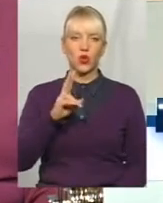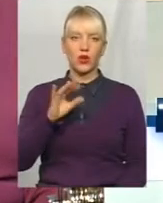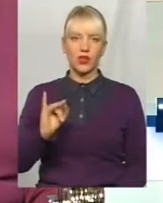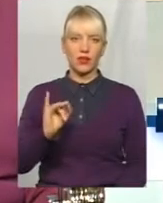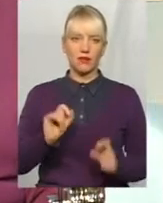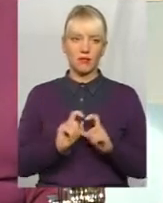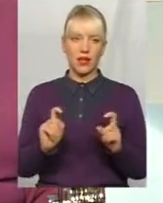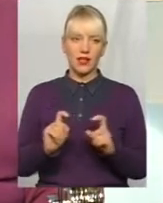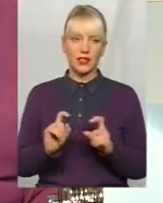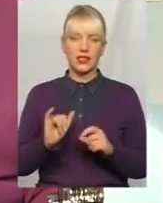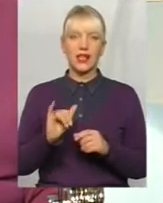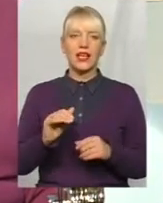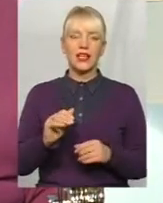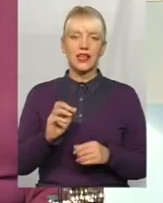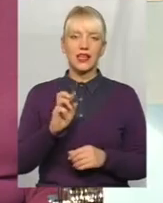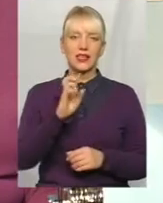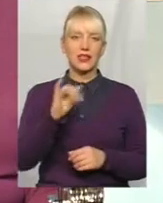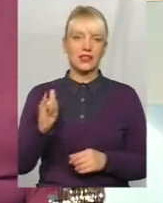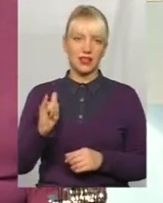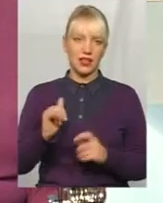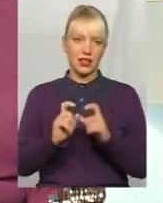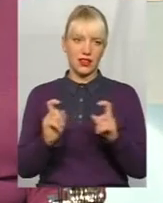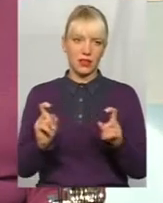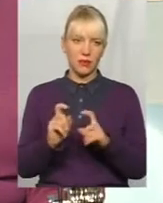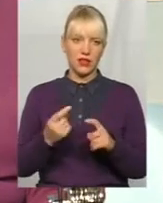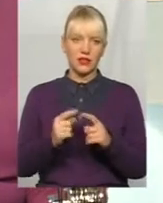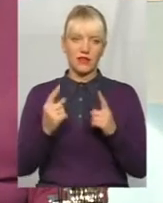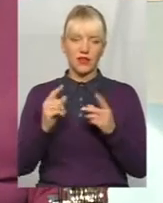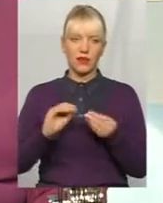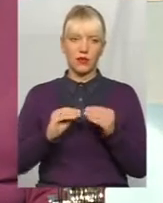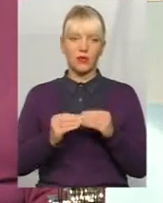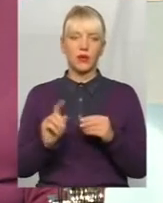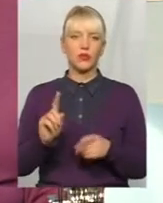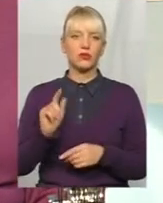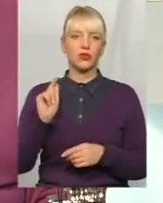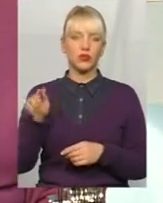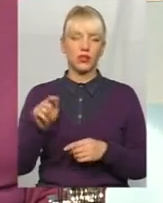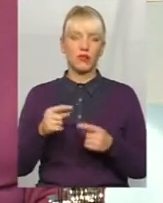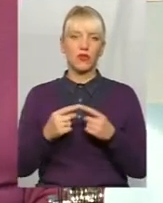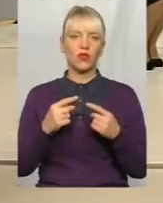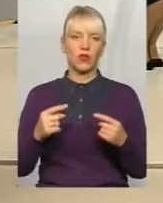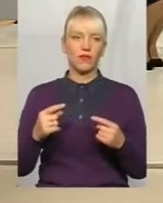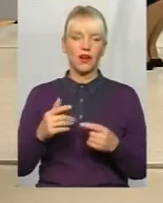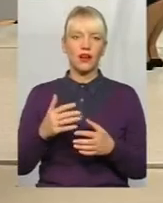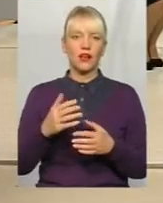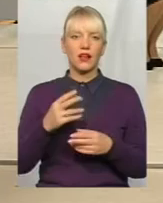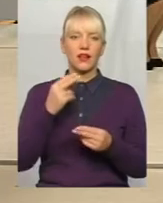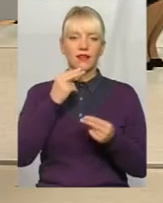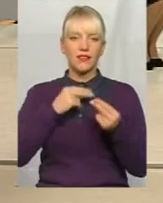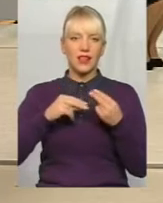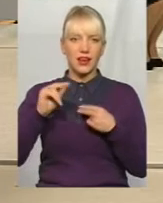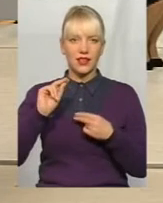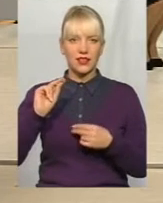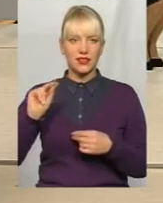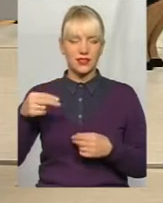-стоками і секонд-хендом. Це дуже велика проблема, тому що там товар набагато якісніший і